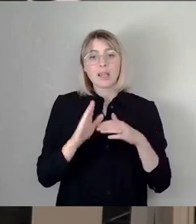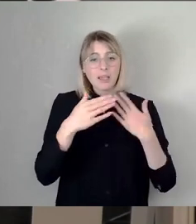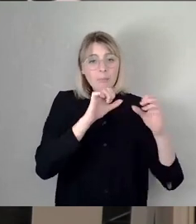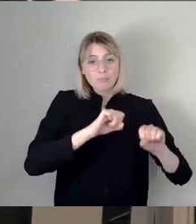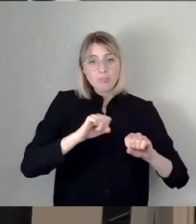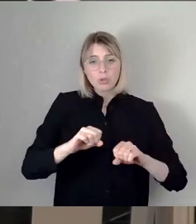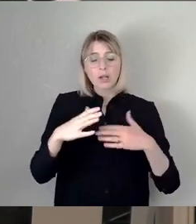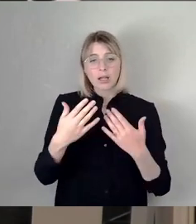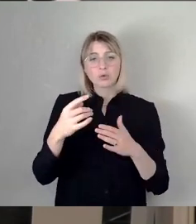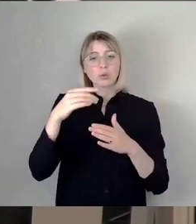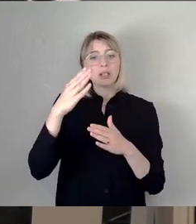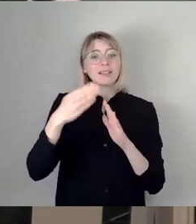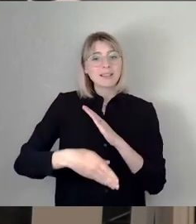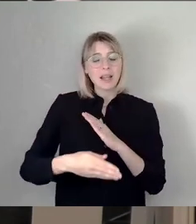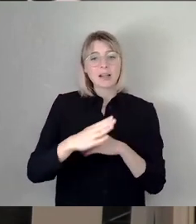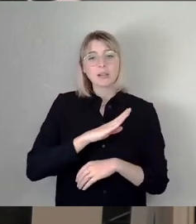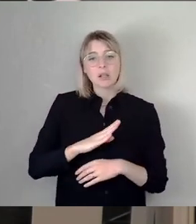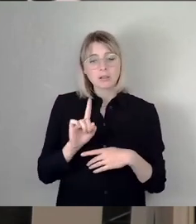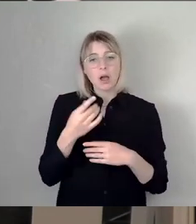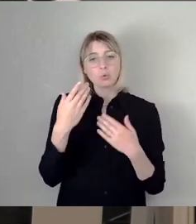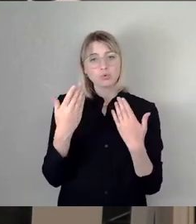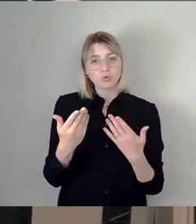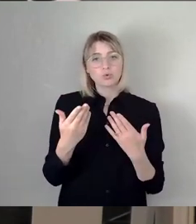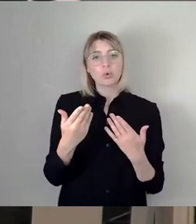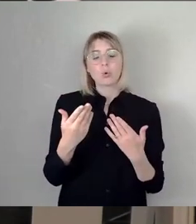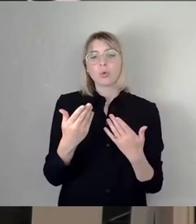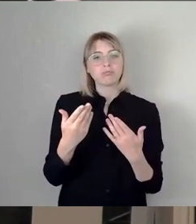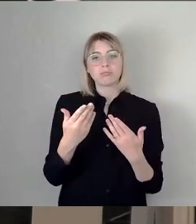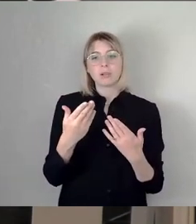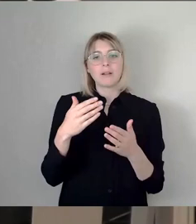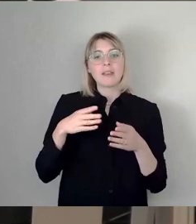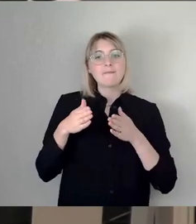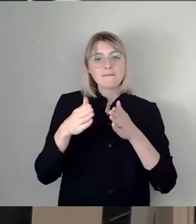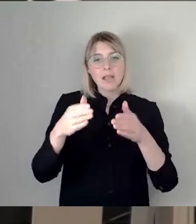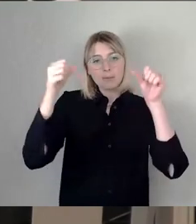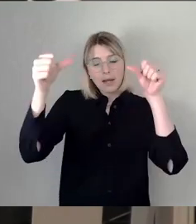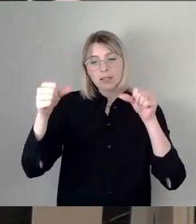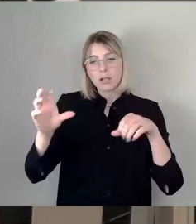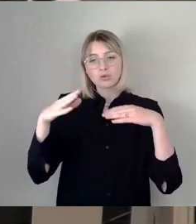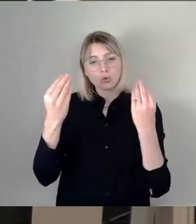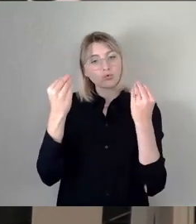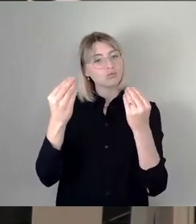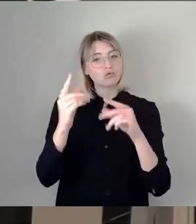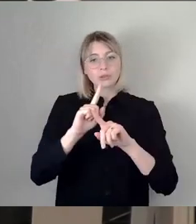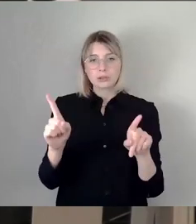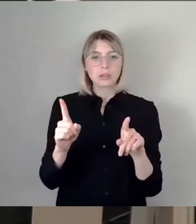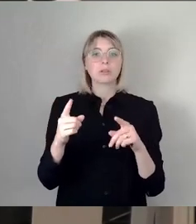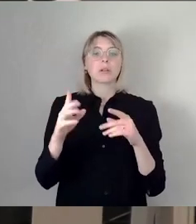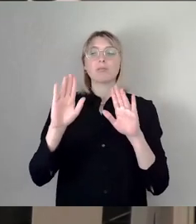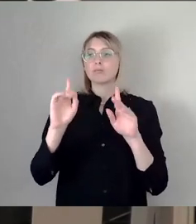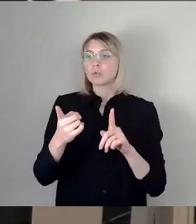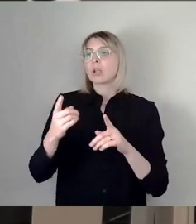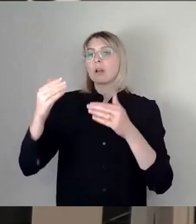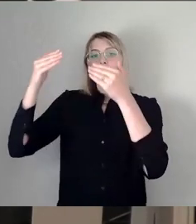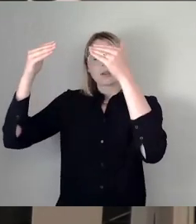Niedersachsen zum Beispiel so, dass keine Wildplakatierung in dem klassischen Sinne passiert, sondern dass große Tafeln aufgestellt werden,